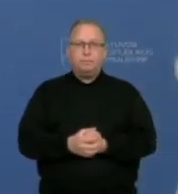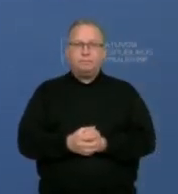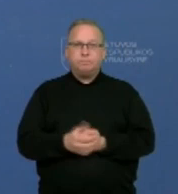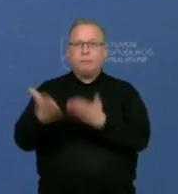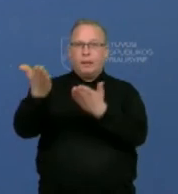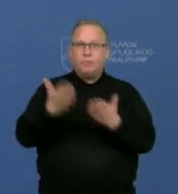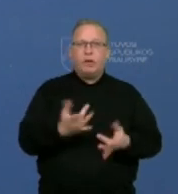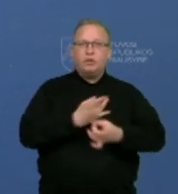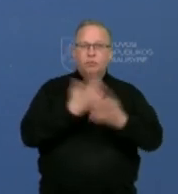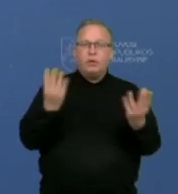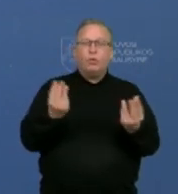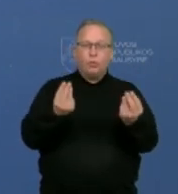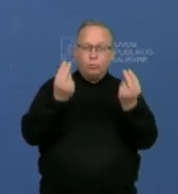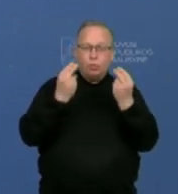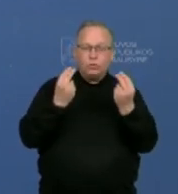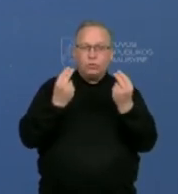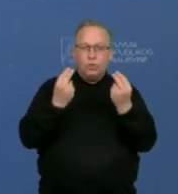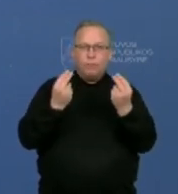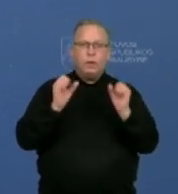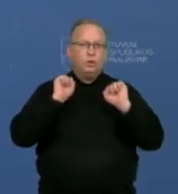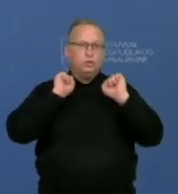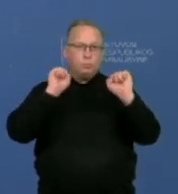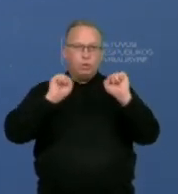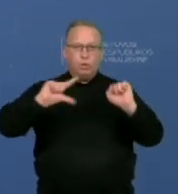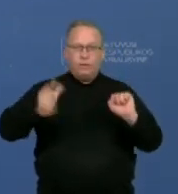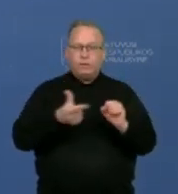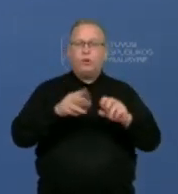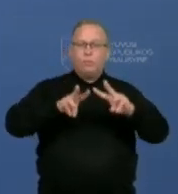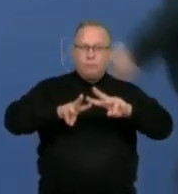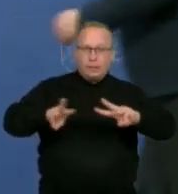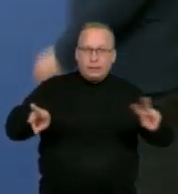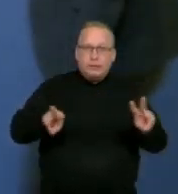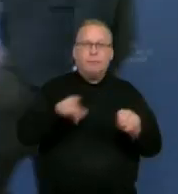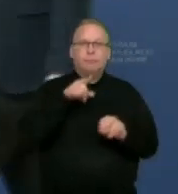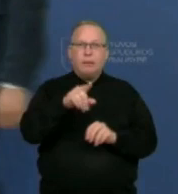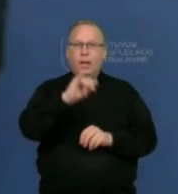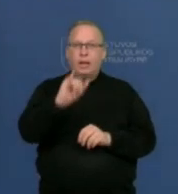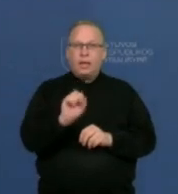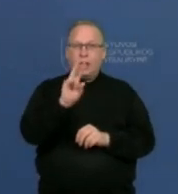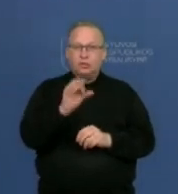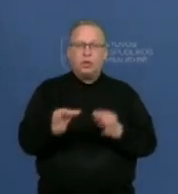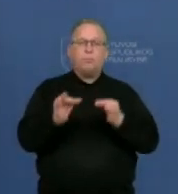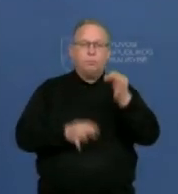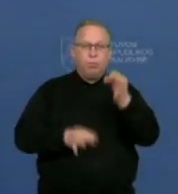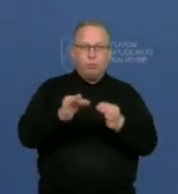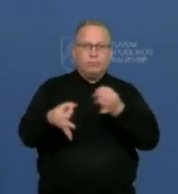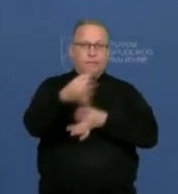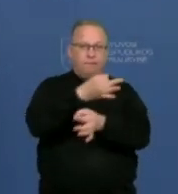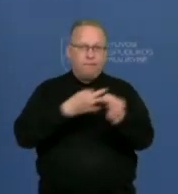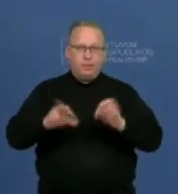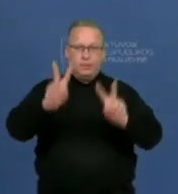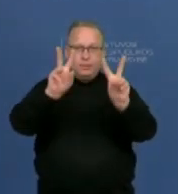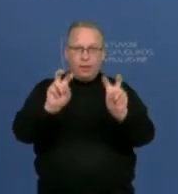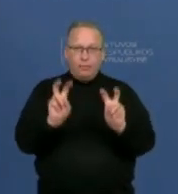Kviečiame švietimo mokslo ir sporto viceministrą Gintautą Jakšto pristatyti posėdį aptartas aktualijas. Sveiki.